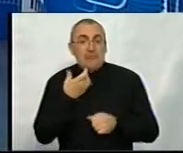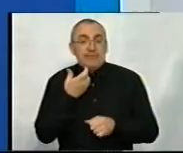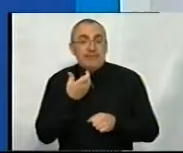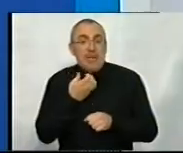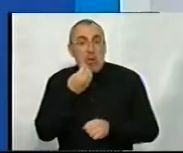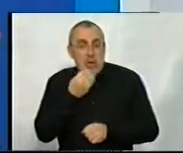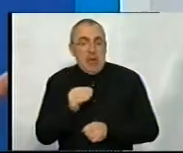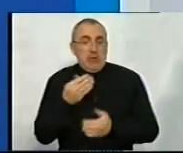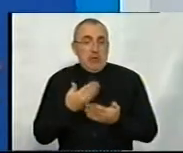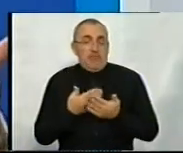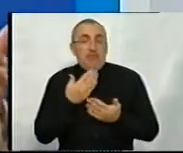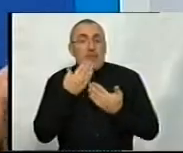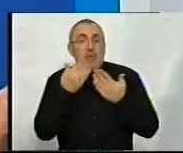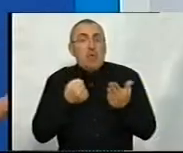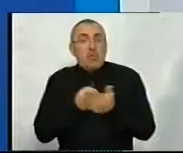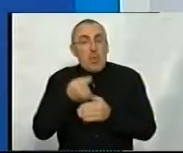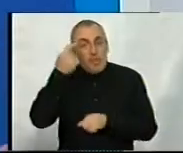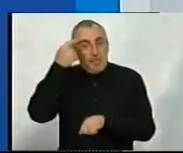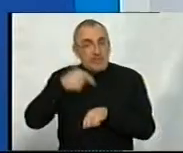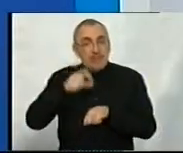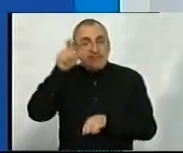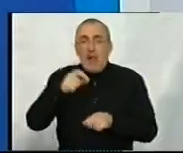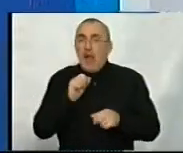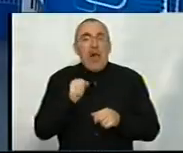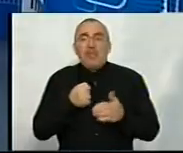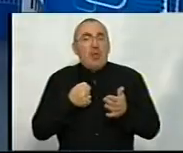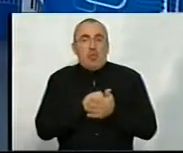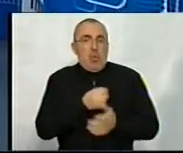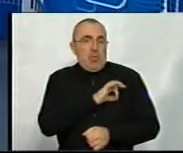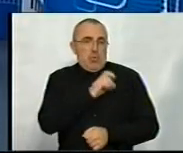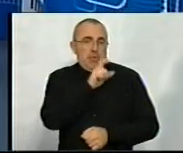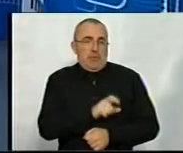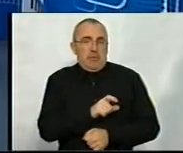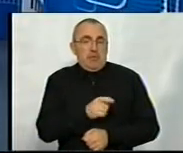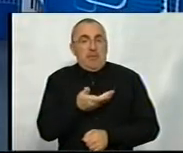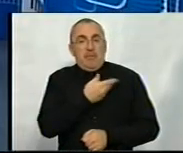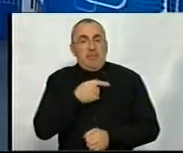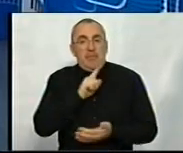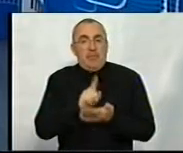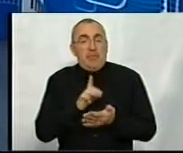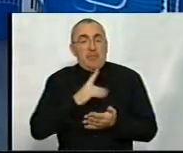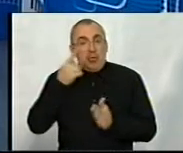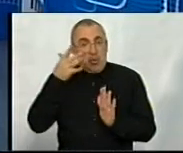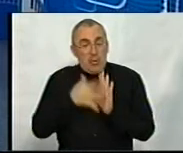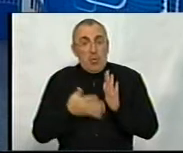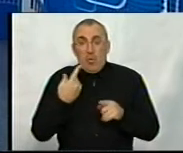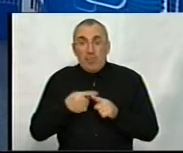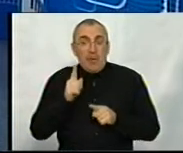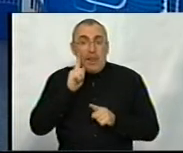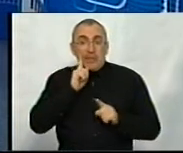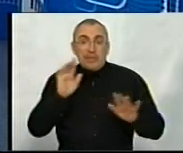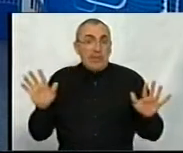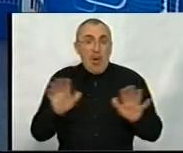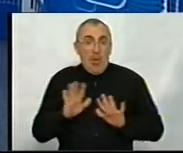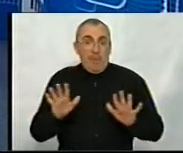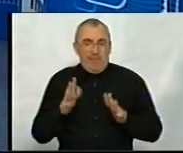запитання до психолога, а не до юриста. Ми повинні зрозуміти, якщо вже не комфортно,